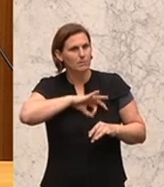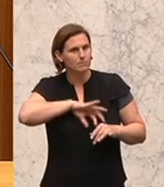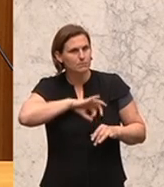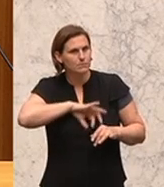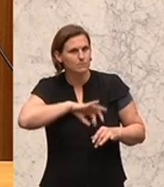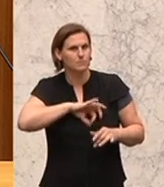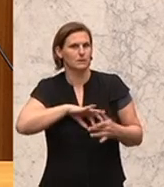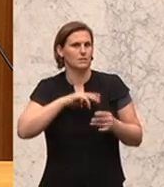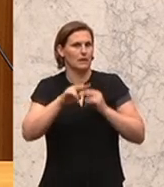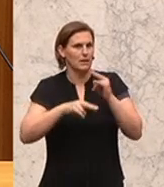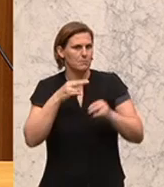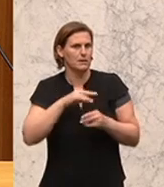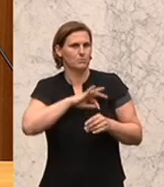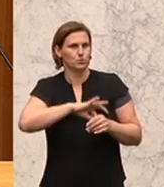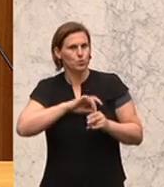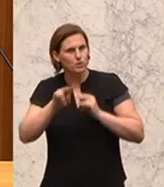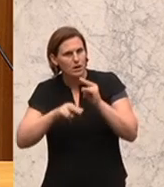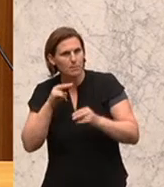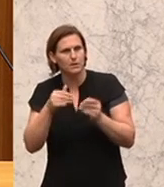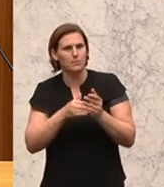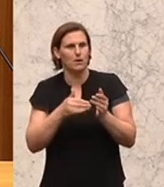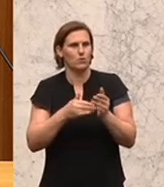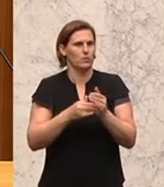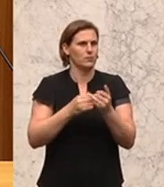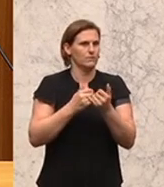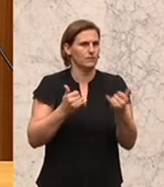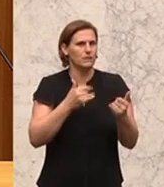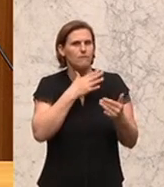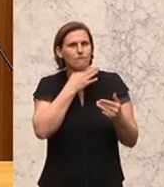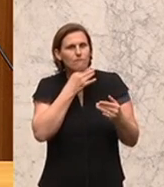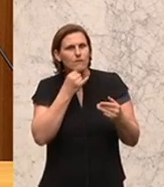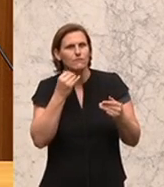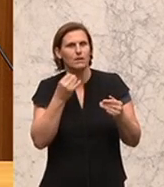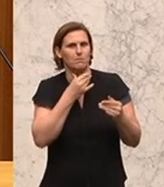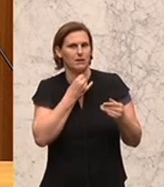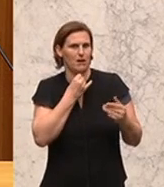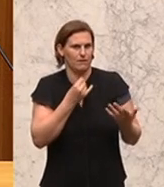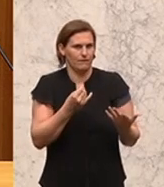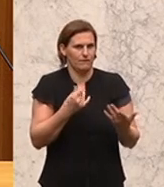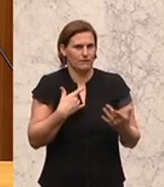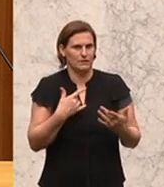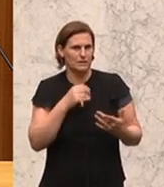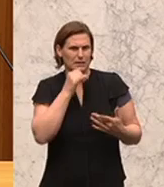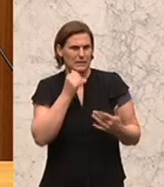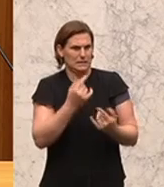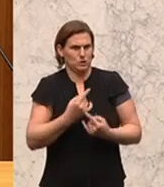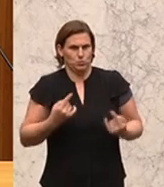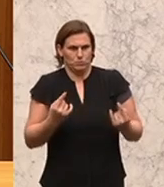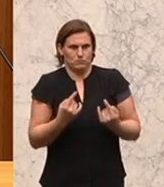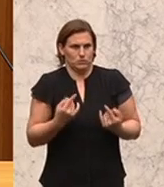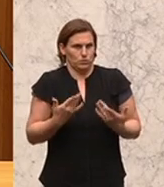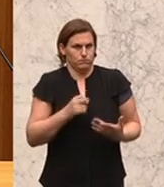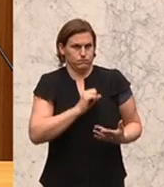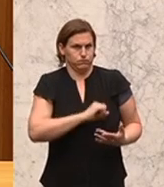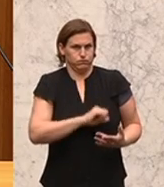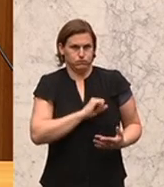psychotherapeutische Medizin in Anspruch. Das ist ein untragbarer Zustand. Und auch